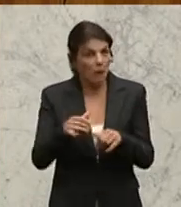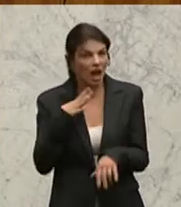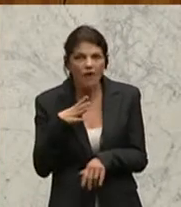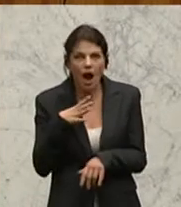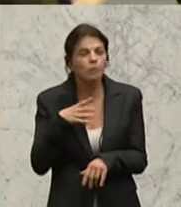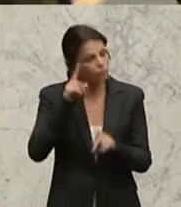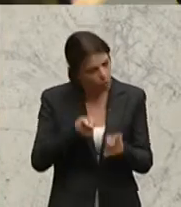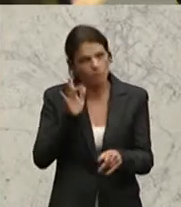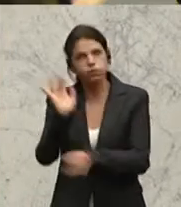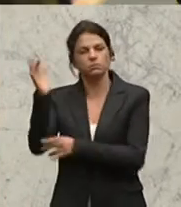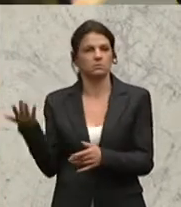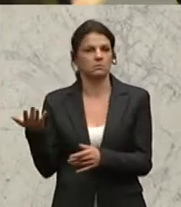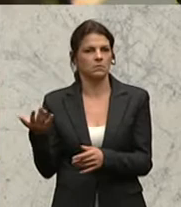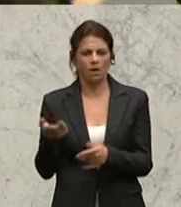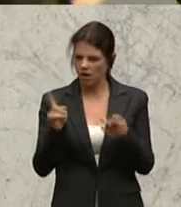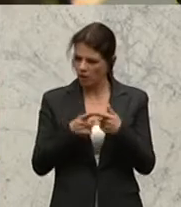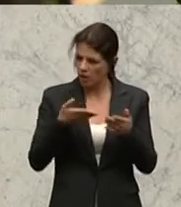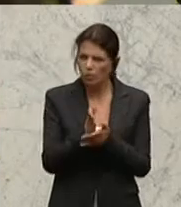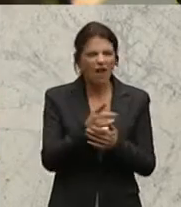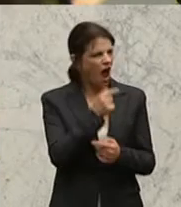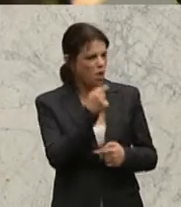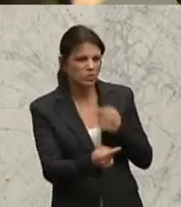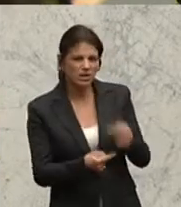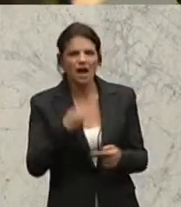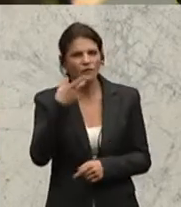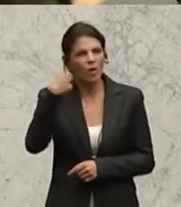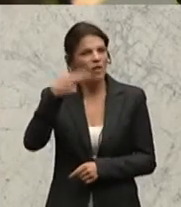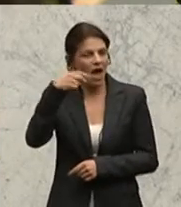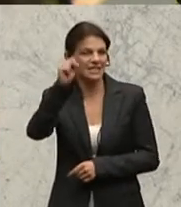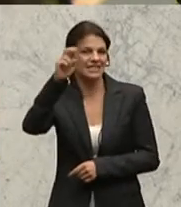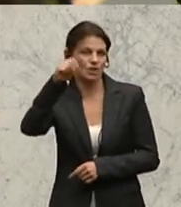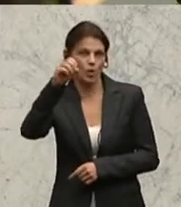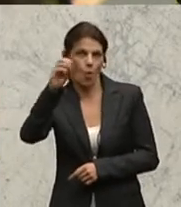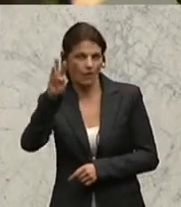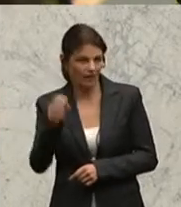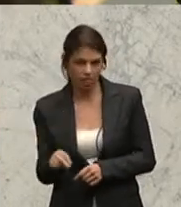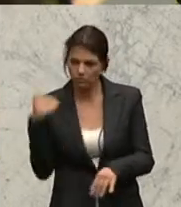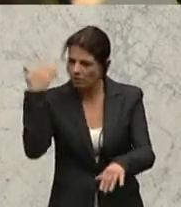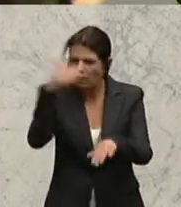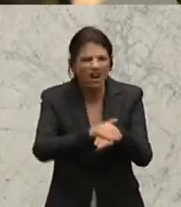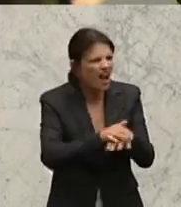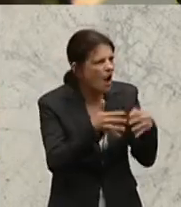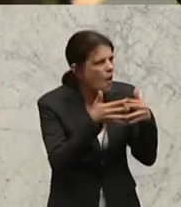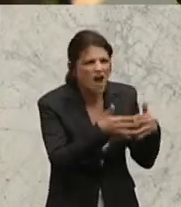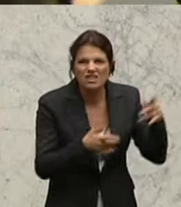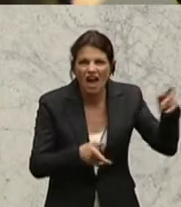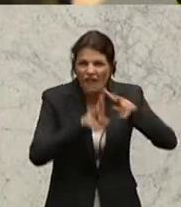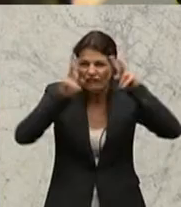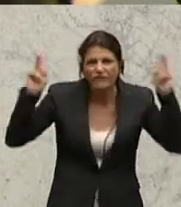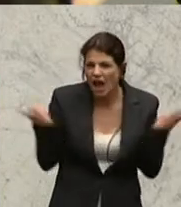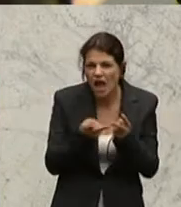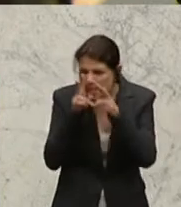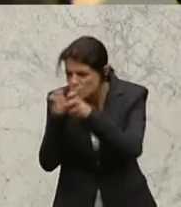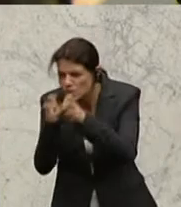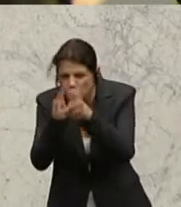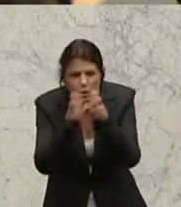aufgrund der Aussagen des Edward Snowden draufkommt, dass die USA weltweit alles ausspioniert, was sich